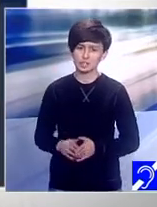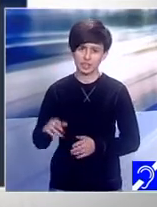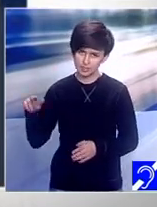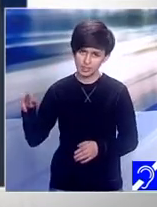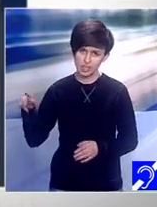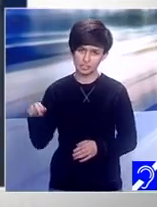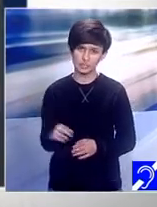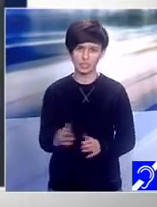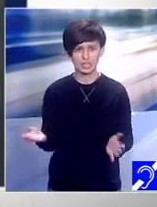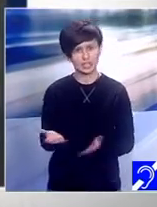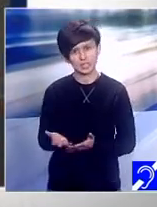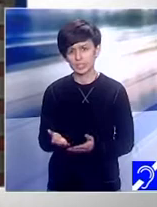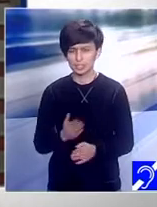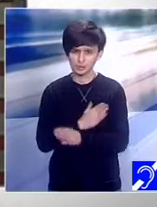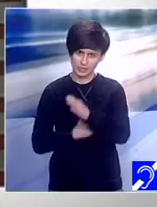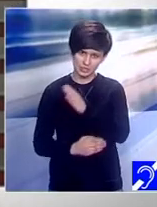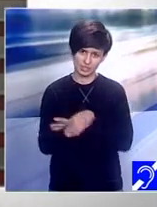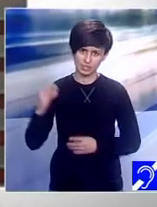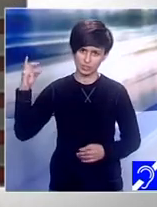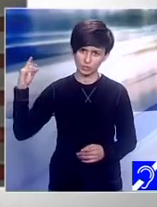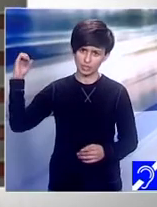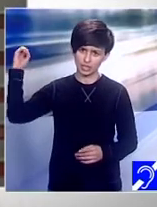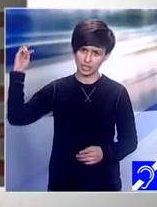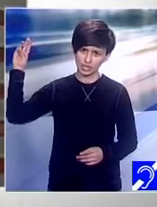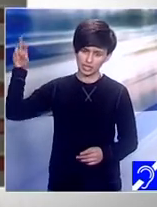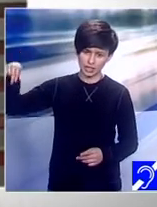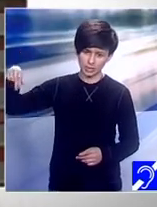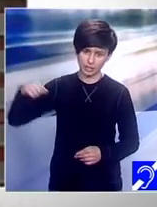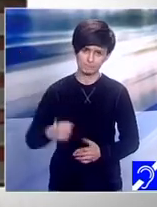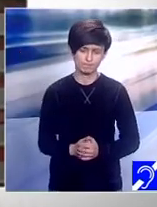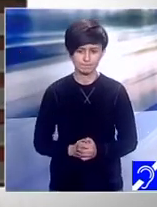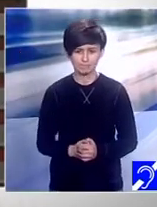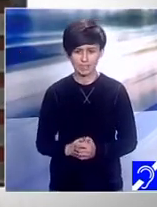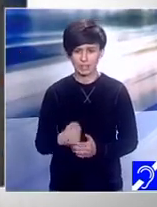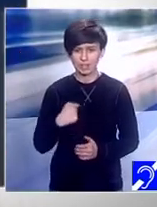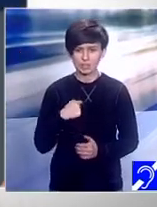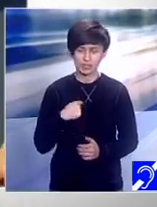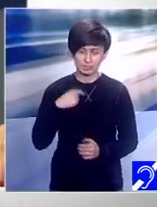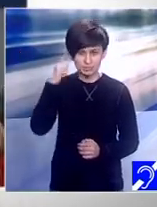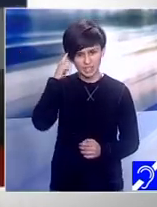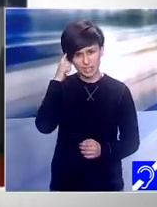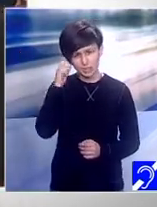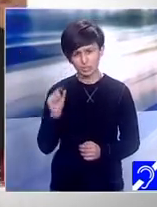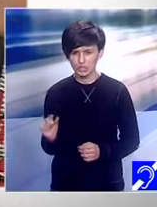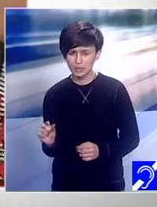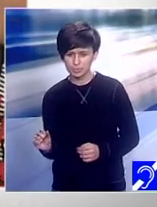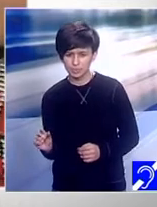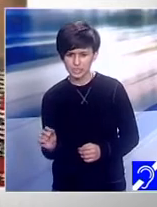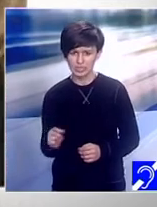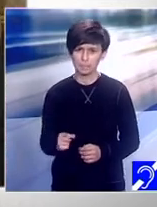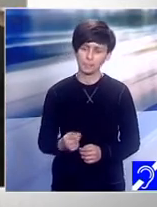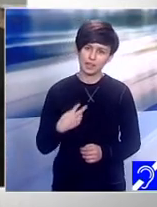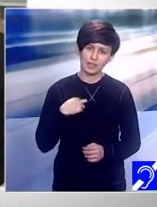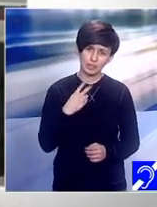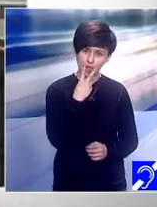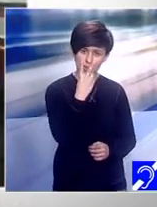Foarte puțin. Adică știam... Am văzut la televizor. Am văzut la televizor emisiuni și de acolo cam aveam